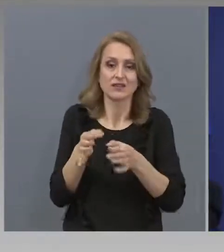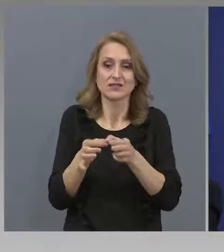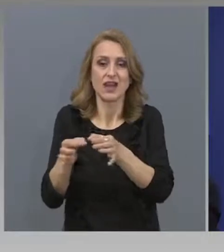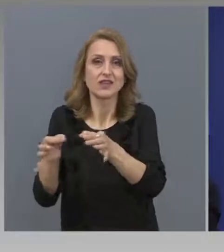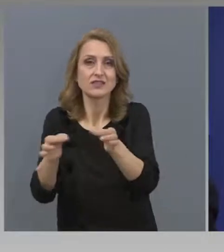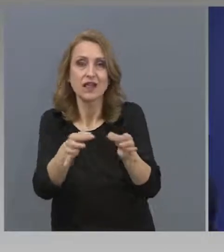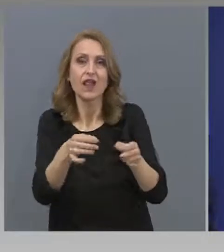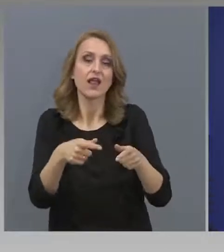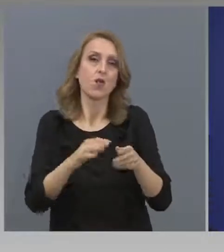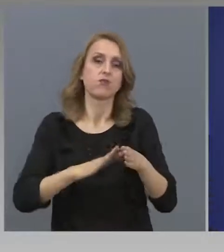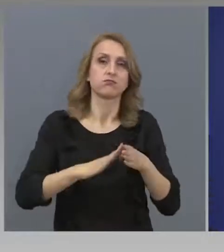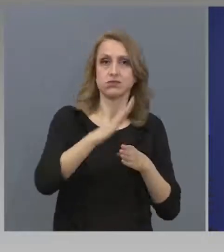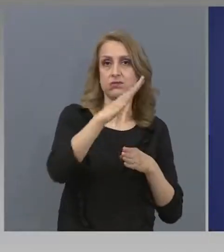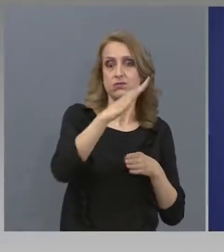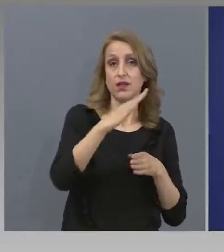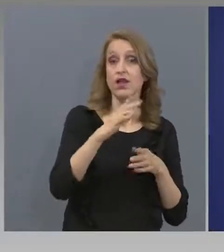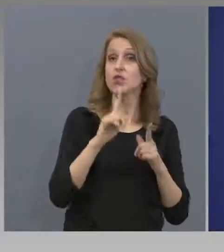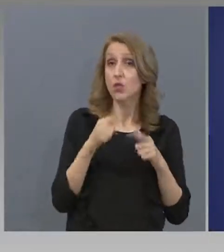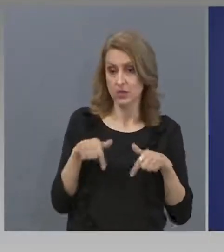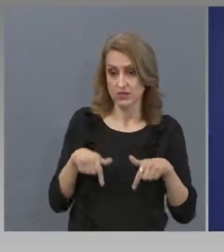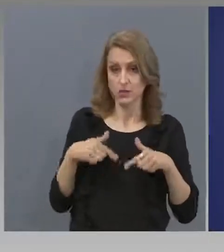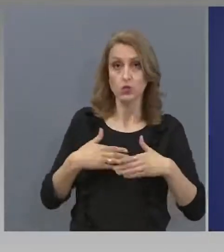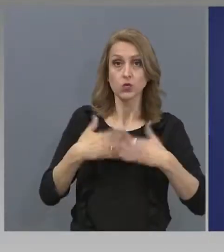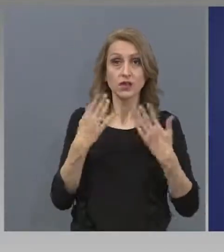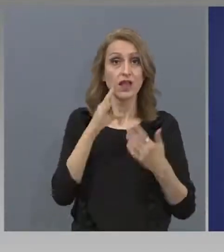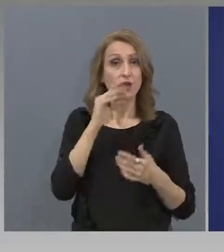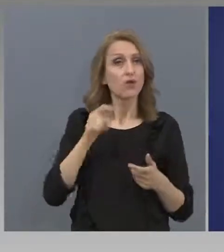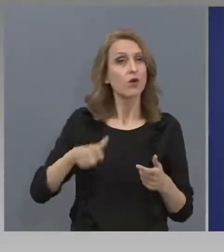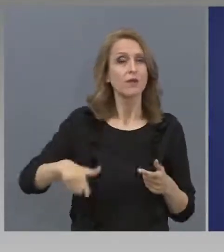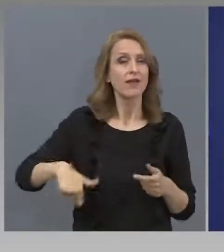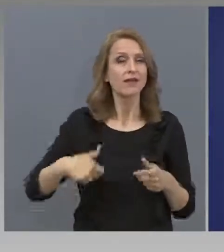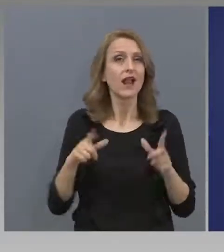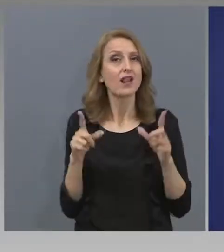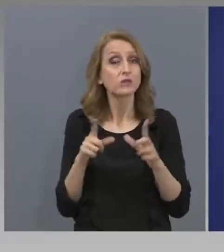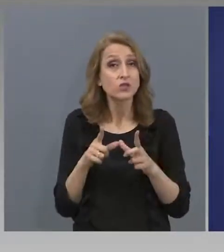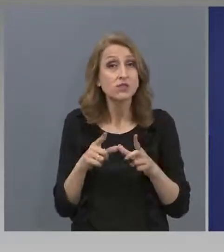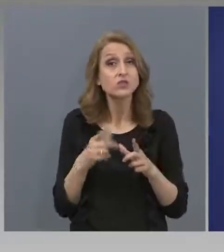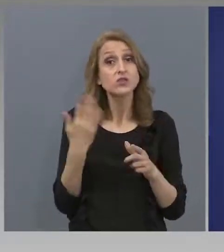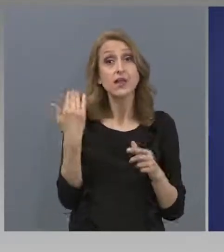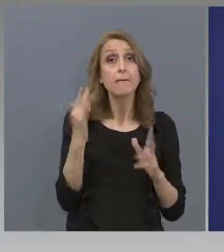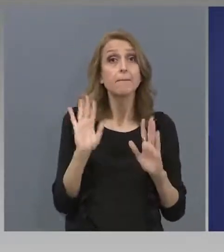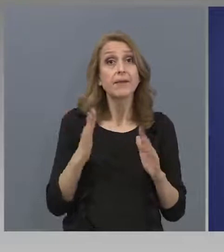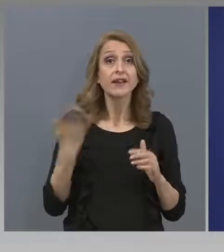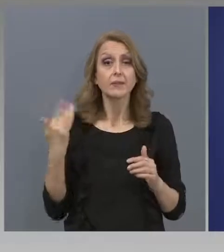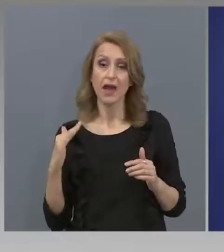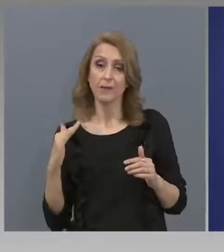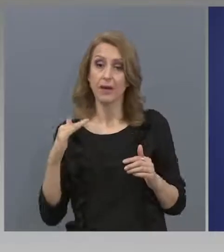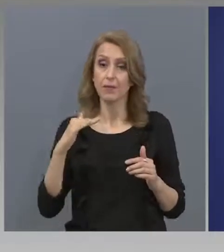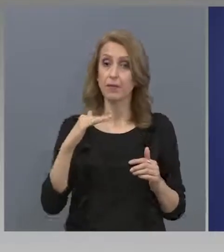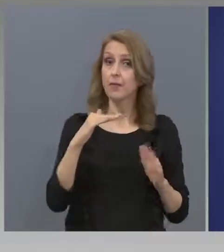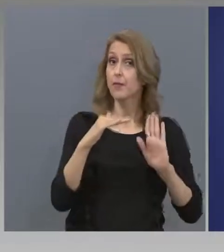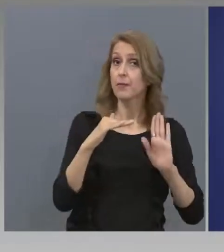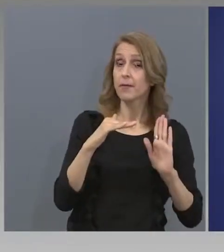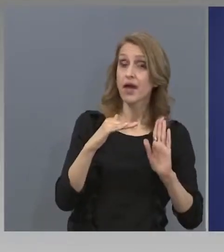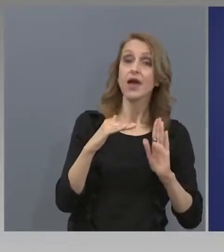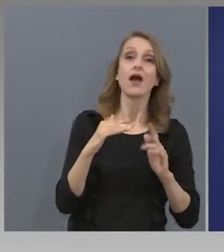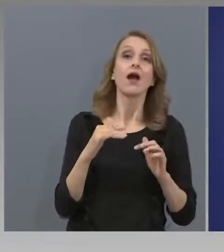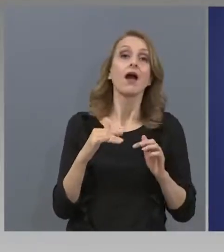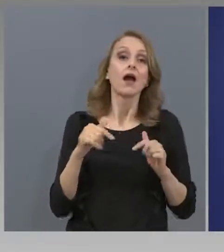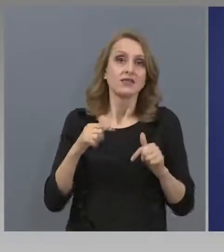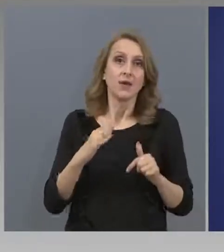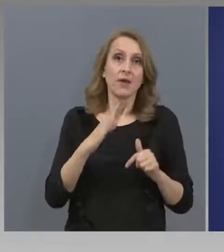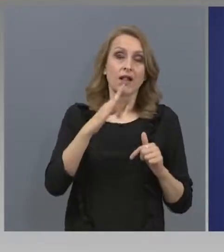на господин Мотовчински, говорихме с търнта, ние почти бяхме в платото. Но дали е така или не,